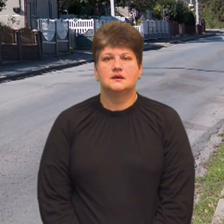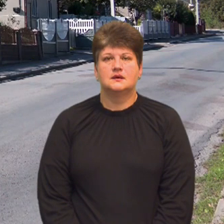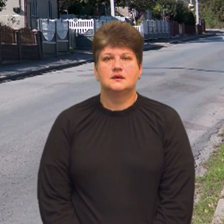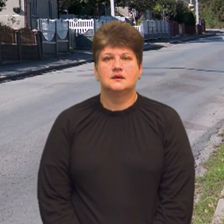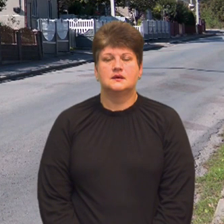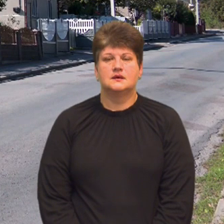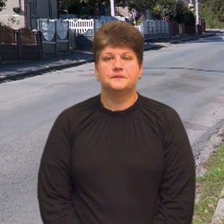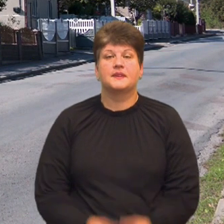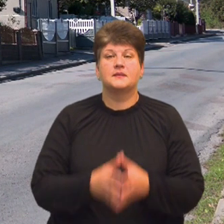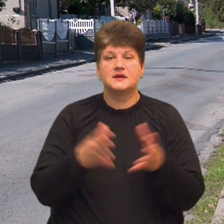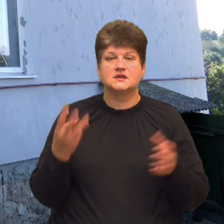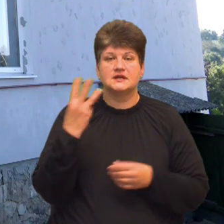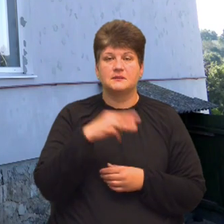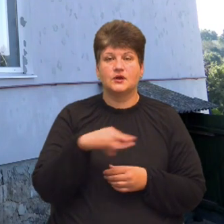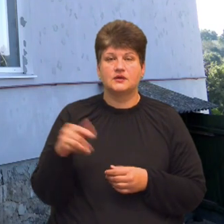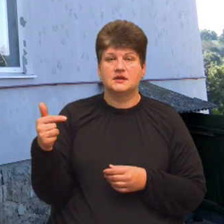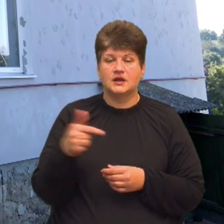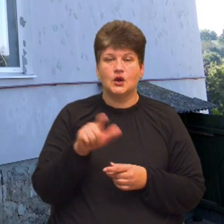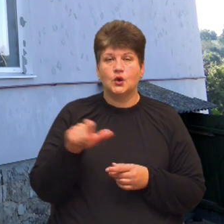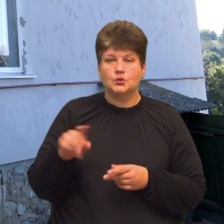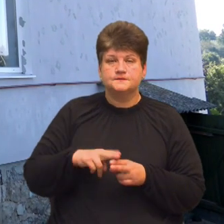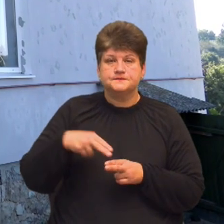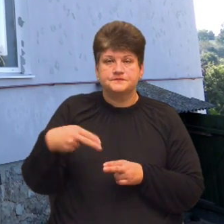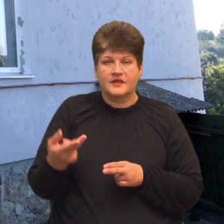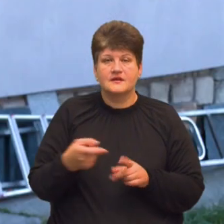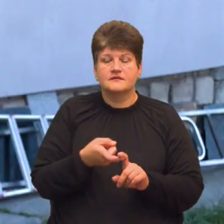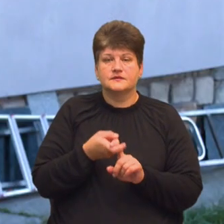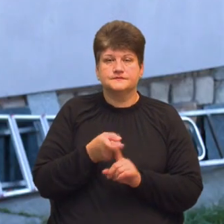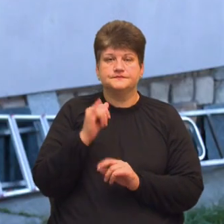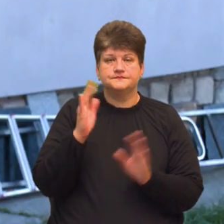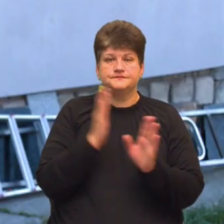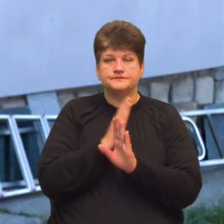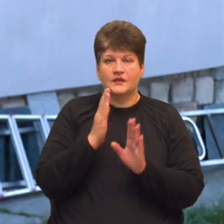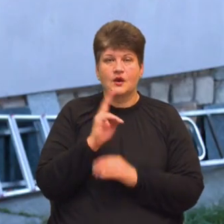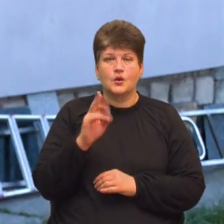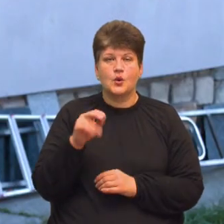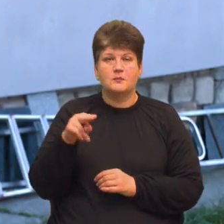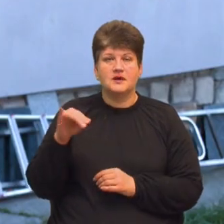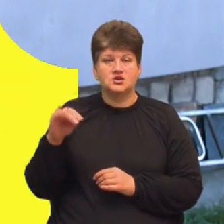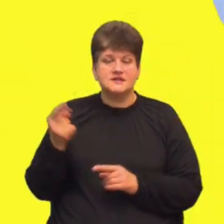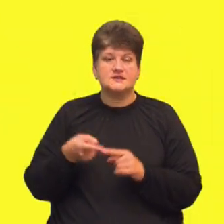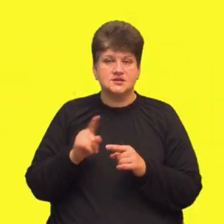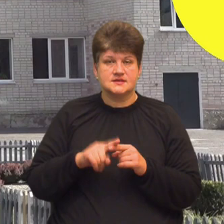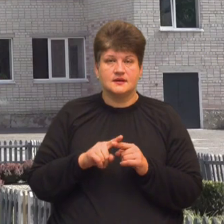Понад 3 мільйони гривень людям компенсували через негоду в Копиченцях. Чи покриється витрати людей?